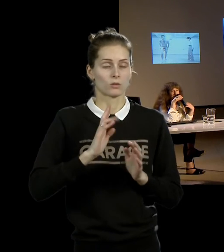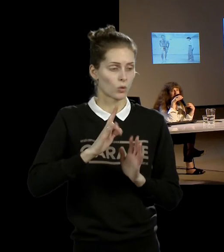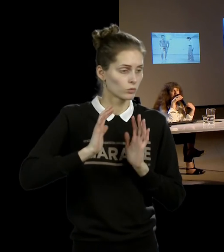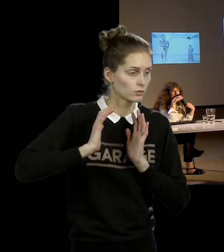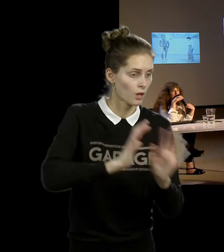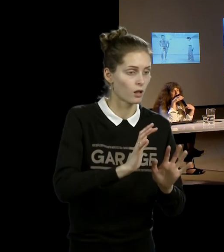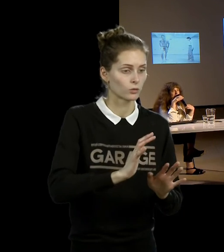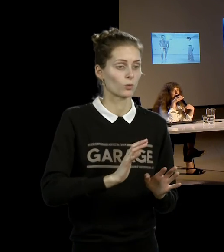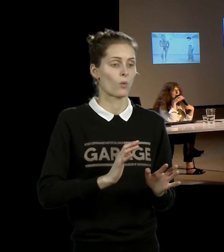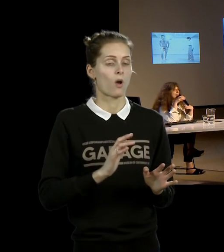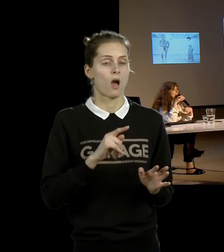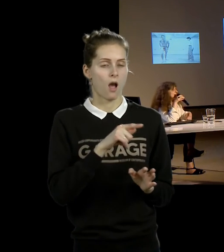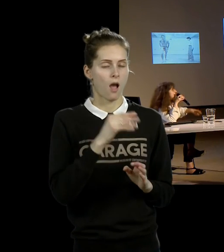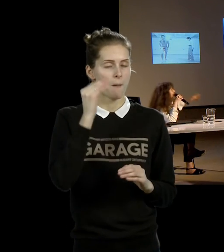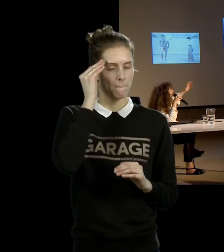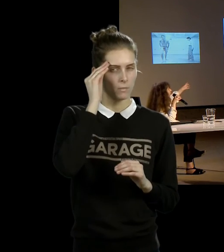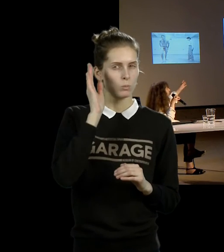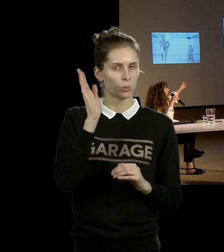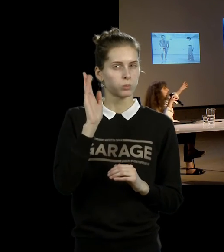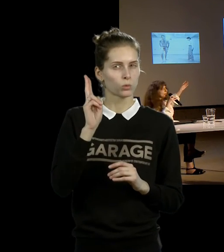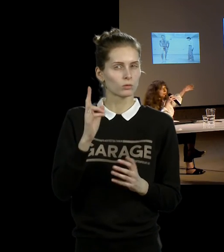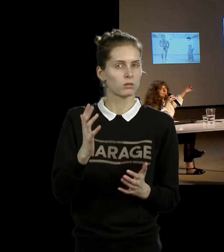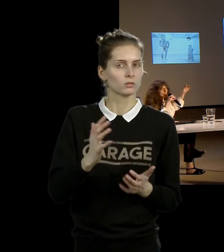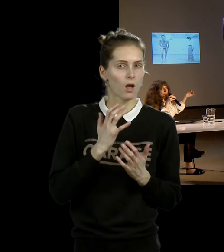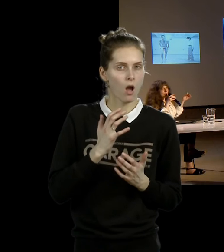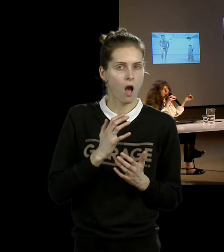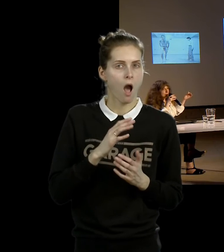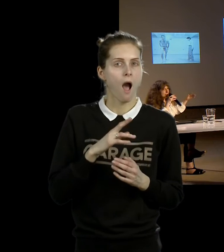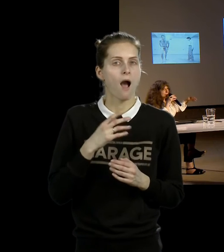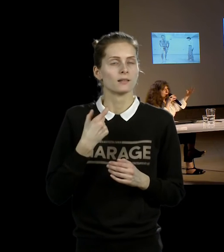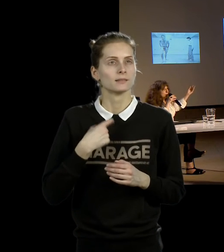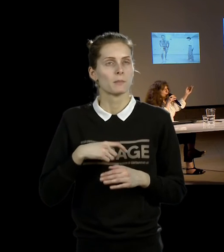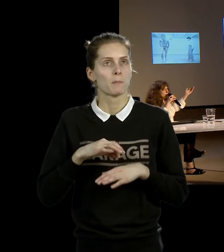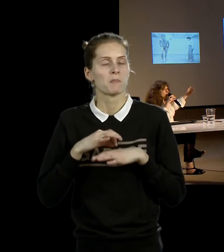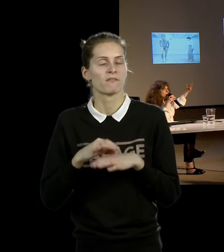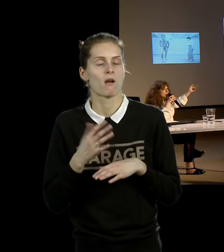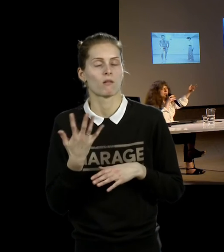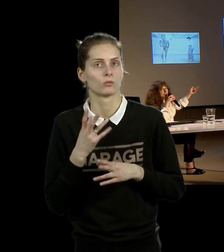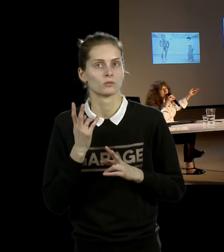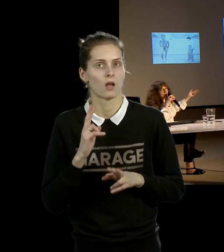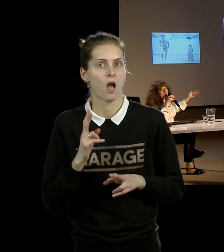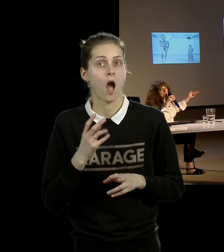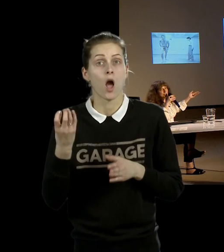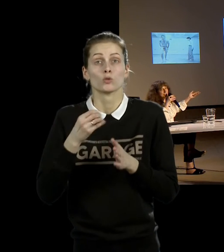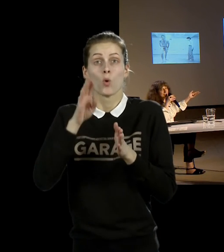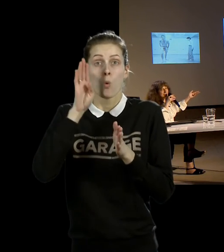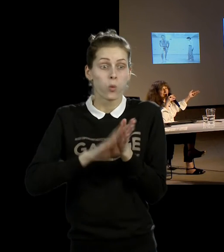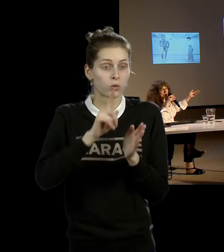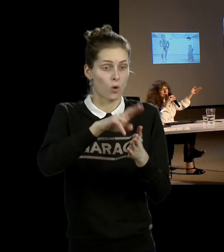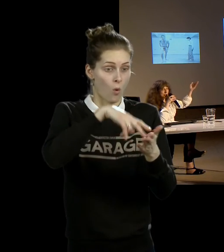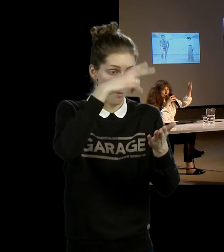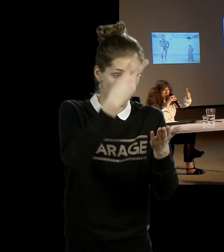произойдет, но не знала, в какой момент. И его порыв становится еще более трагическим, потому что он не может ей ничем помочь.